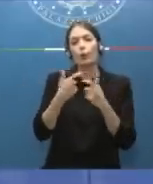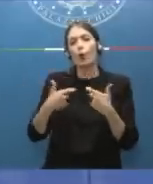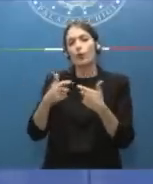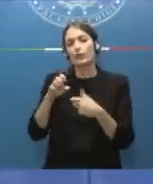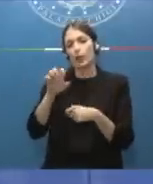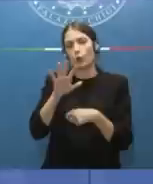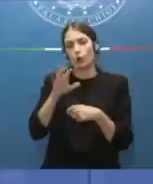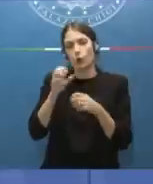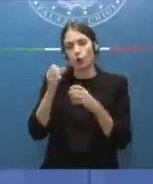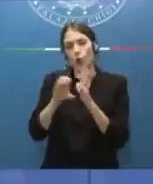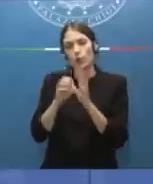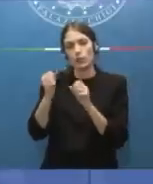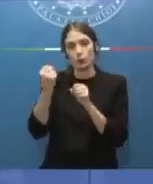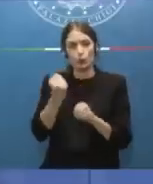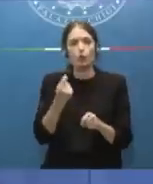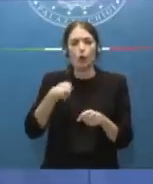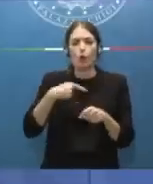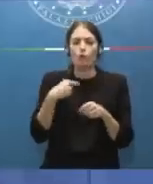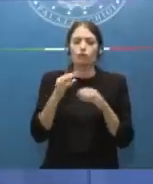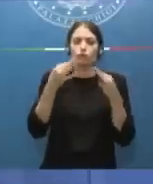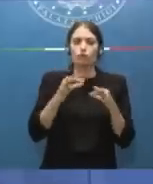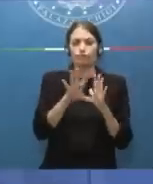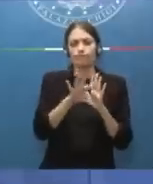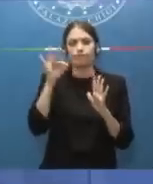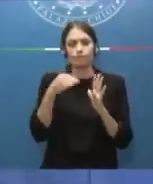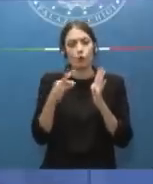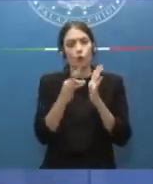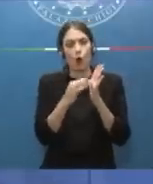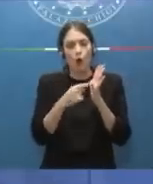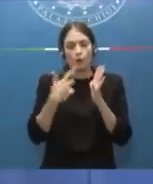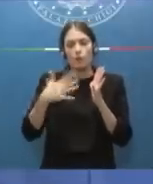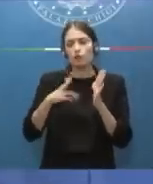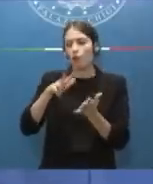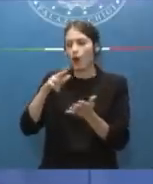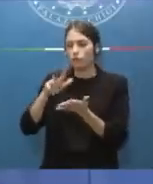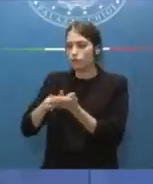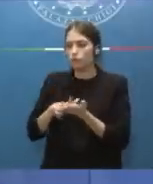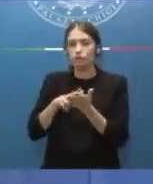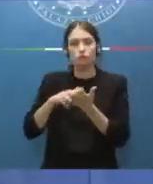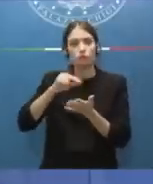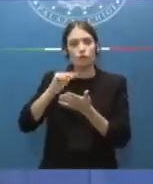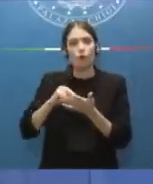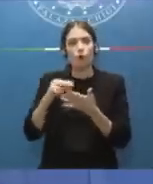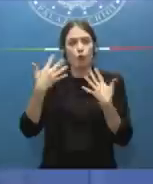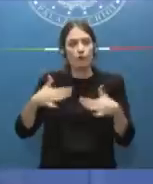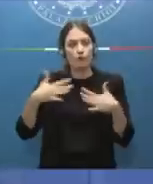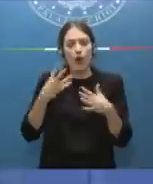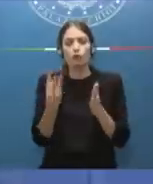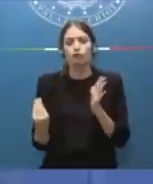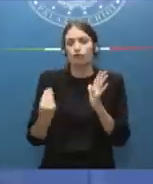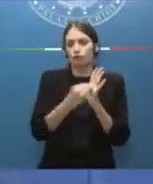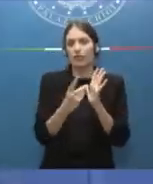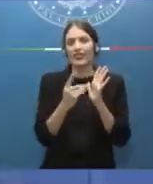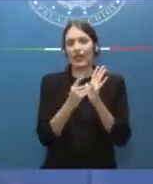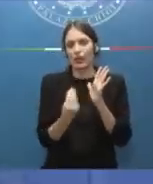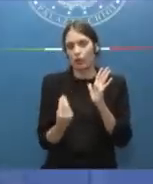abbiamo deciso di prendere la norma così come votata da uno dei due rami del Parlamento e inserirla in un decreto per dare tempo